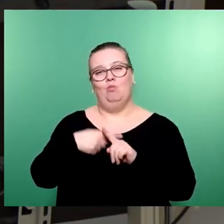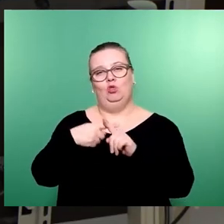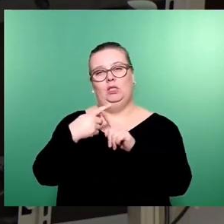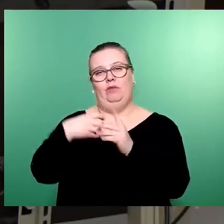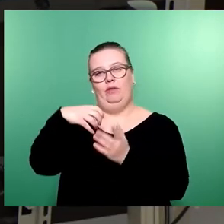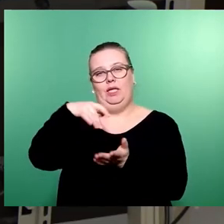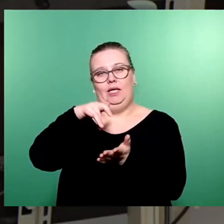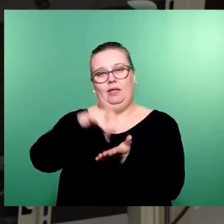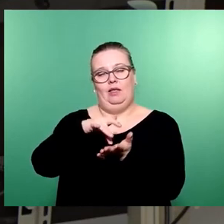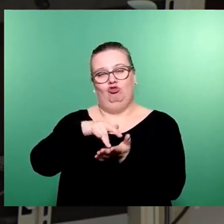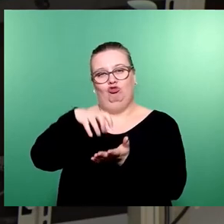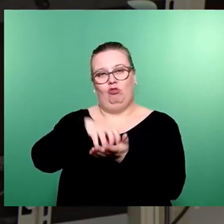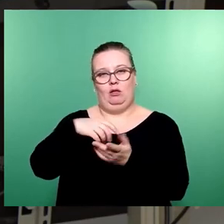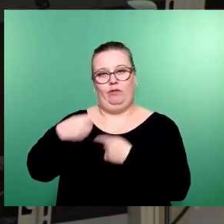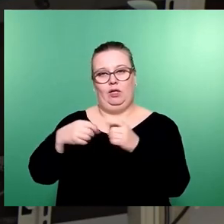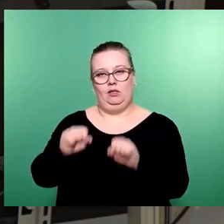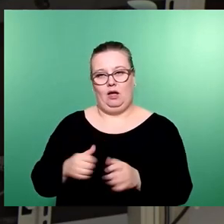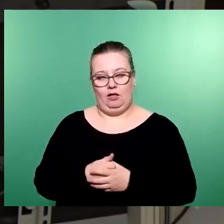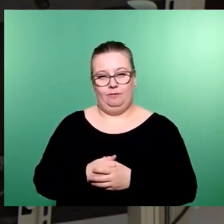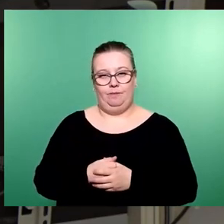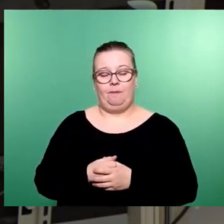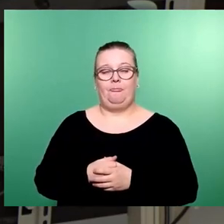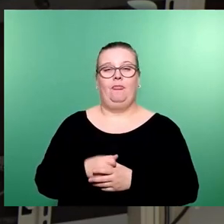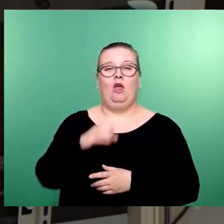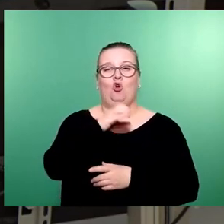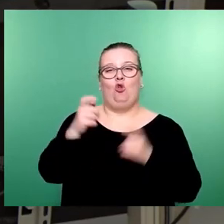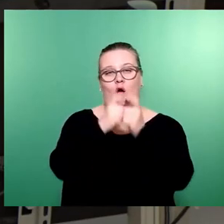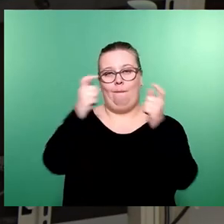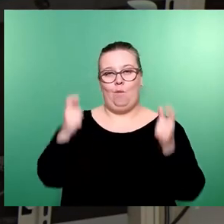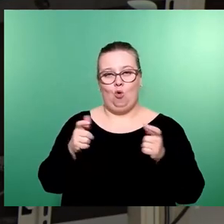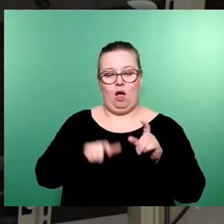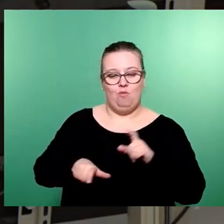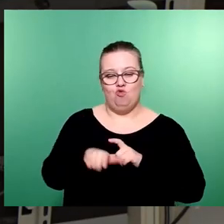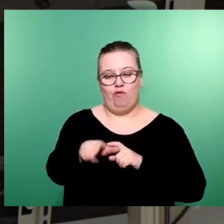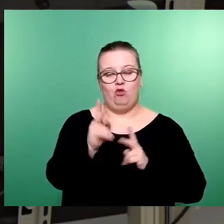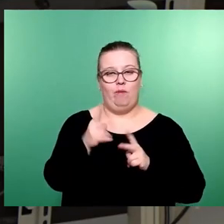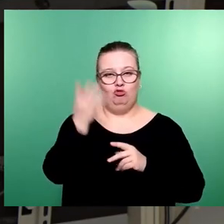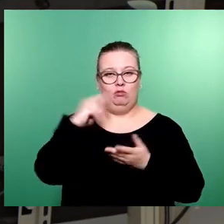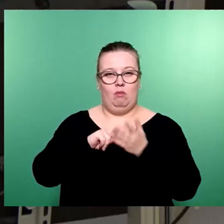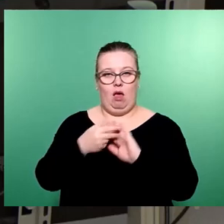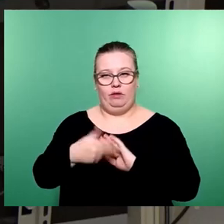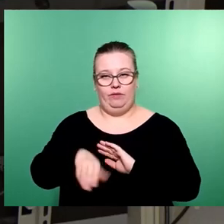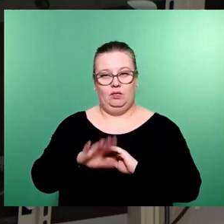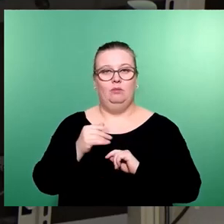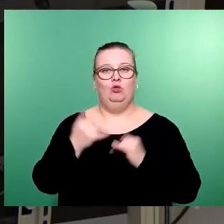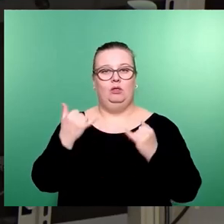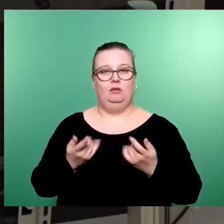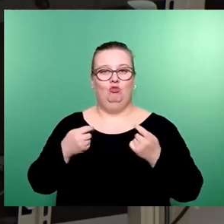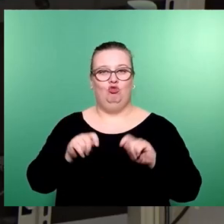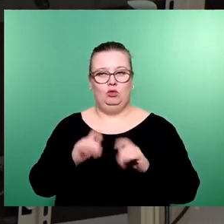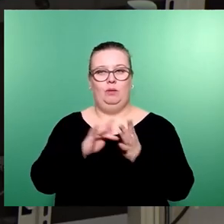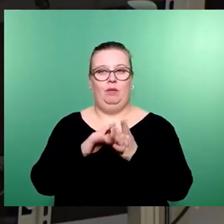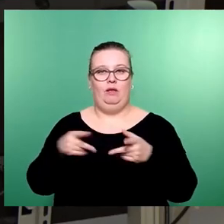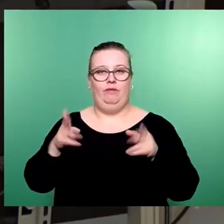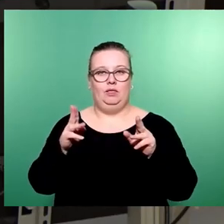sorgen. Der Kotterer Bogen am Emrich-Ambros-Ufer, der schon längst fertig geplant war, ist mit dem Beschluss jetzt wieder mittelfristig finanziell